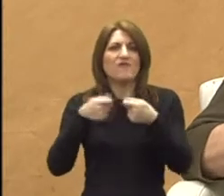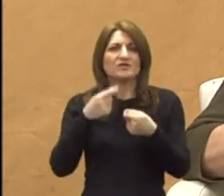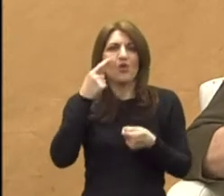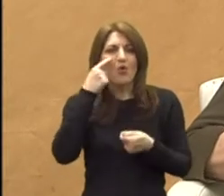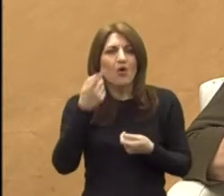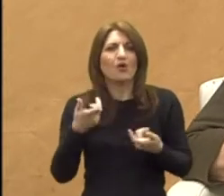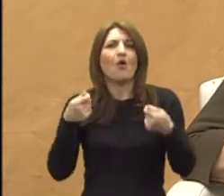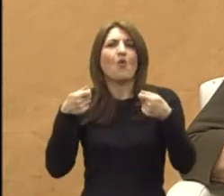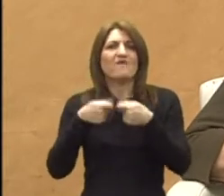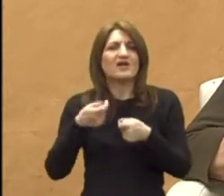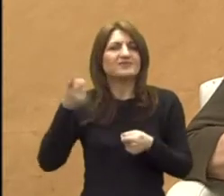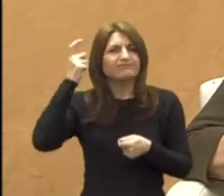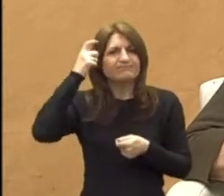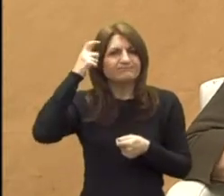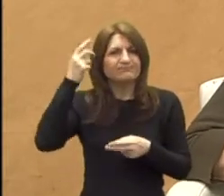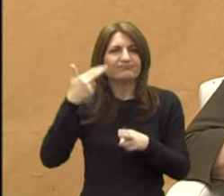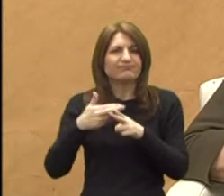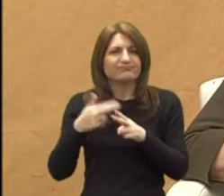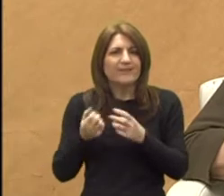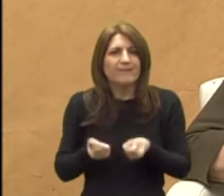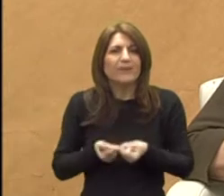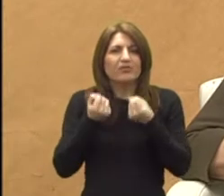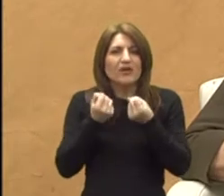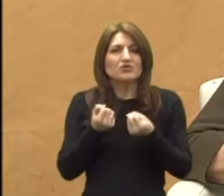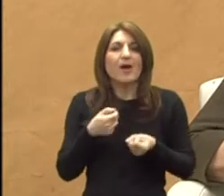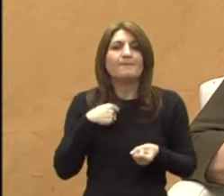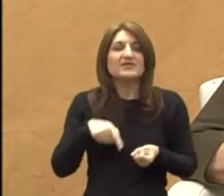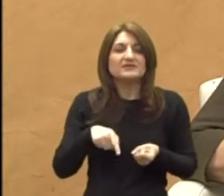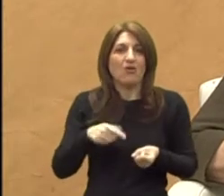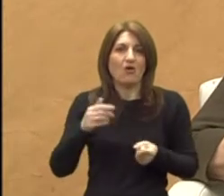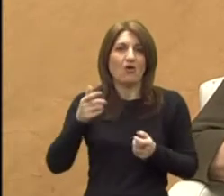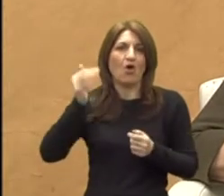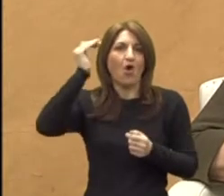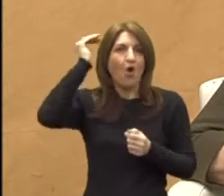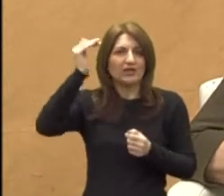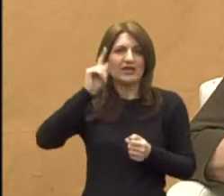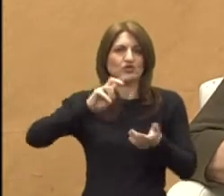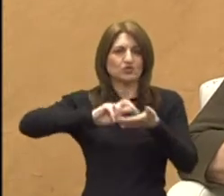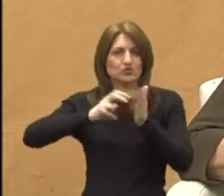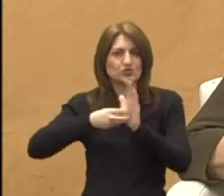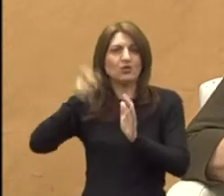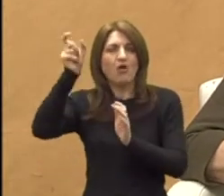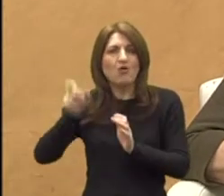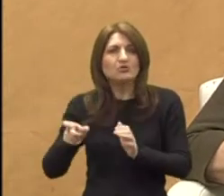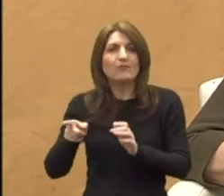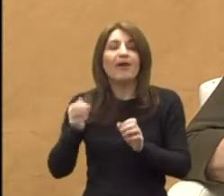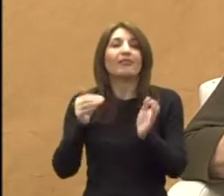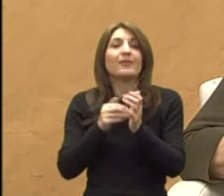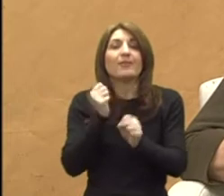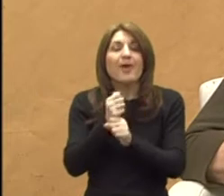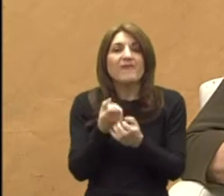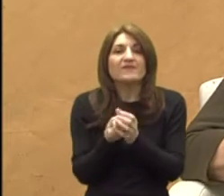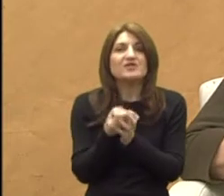intelektualnih teškoća. Dakle, mi smo tu odrasli iz truka zaduženi da stvorimo